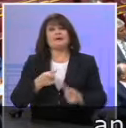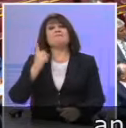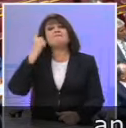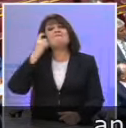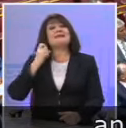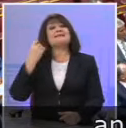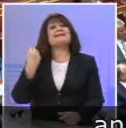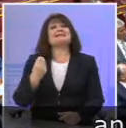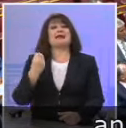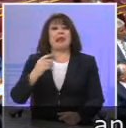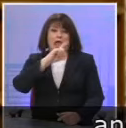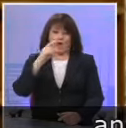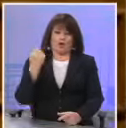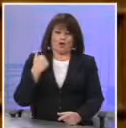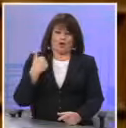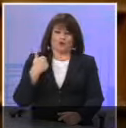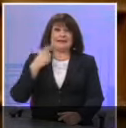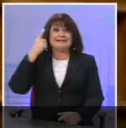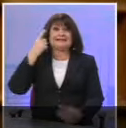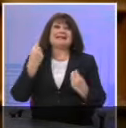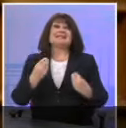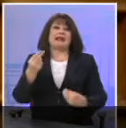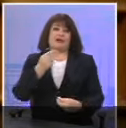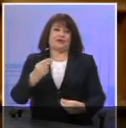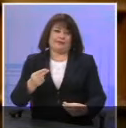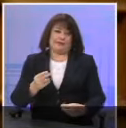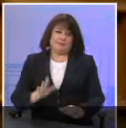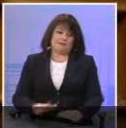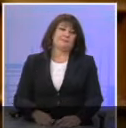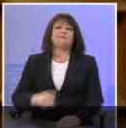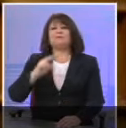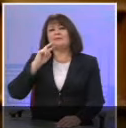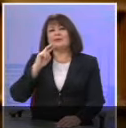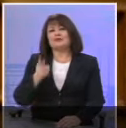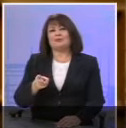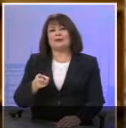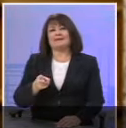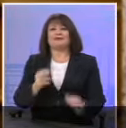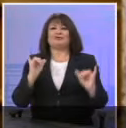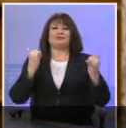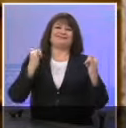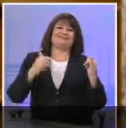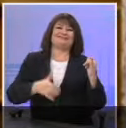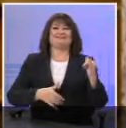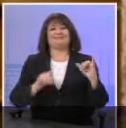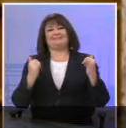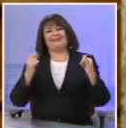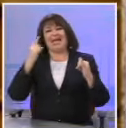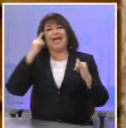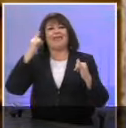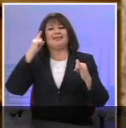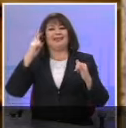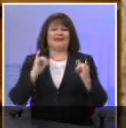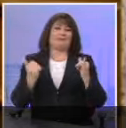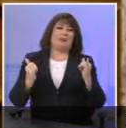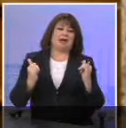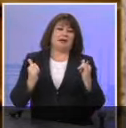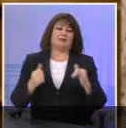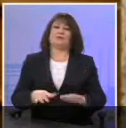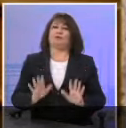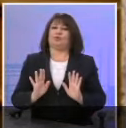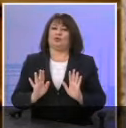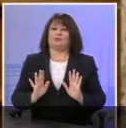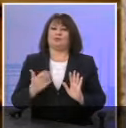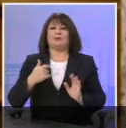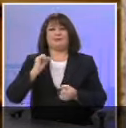τα ζητήματα στα οποία ρωτάτε. Εγώ δεν θα απαντήσω χαριτολογώντας, με φιολογήματα, αλλά θα